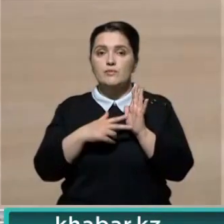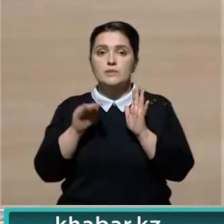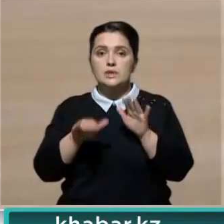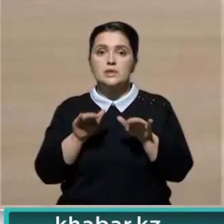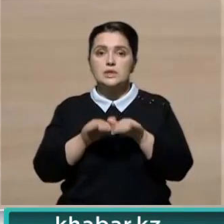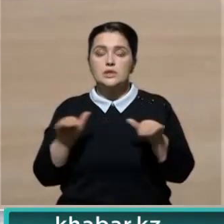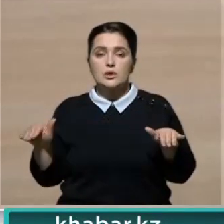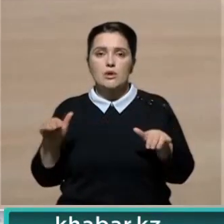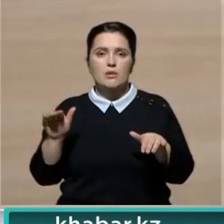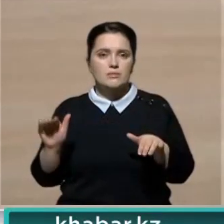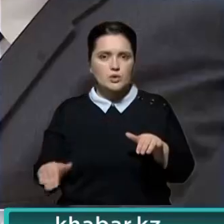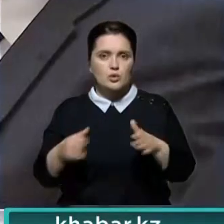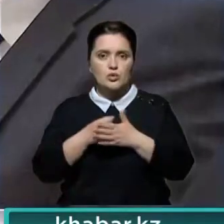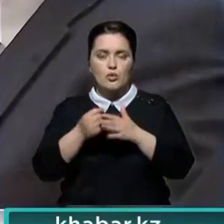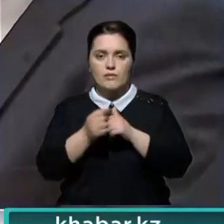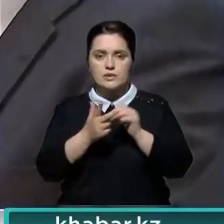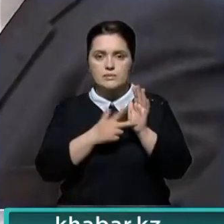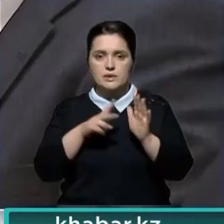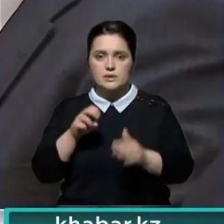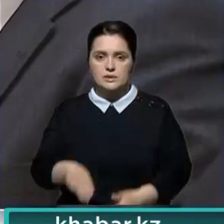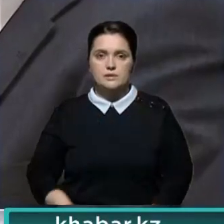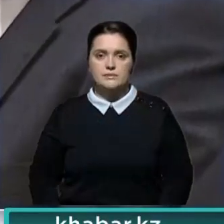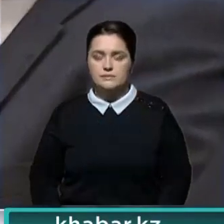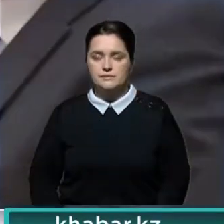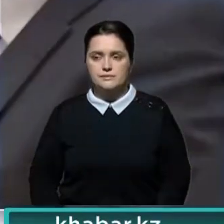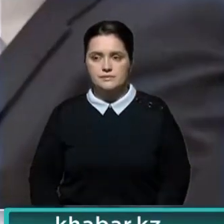188 тысяч – это дети до 18 лет.